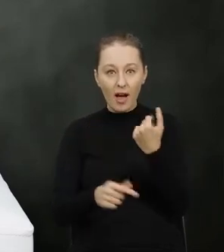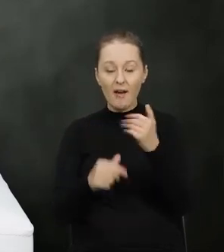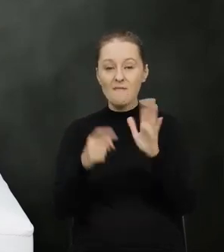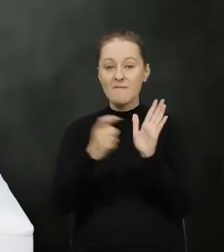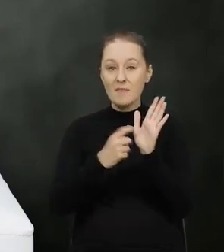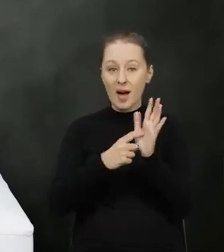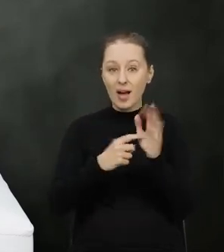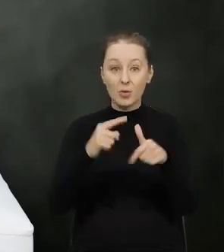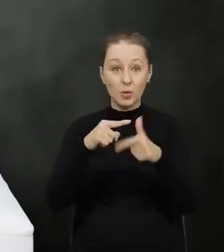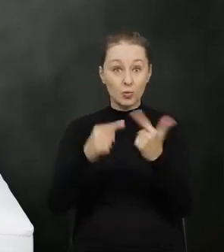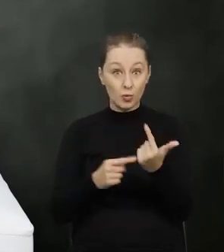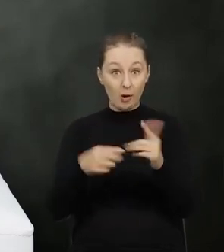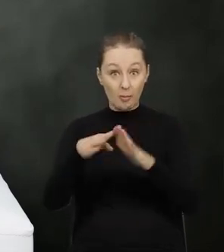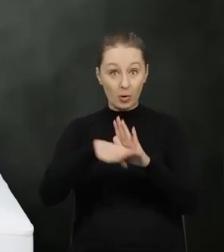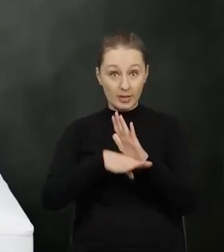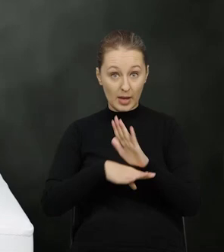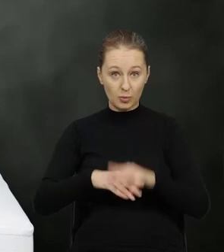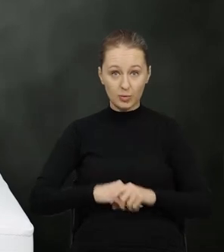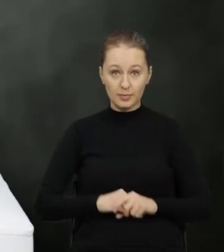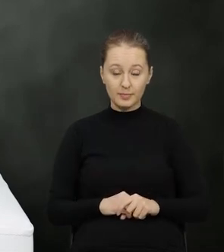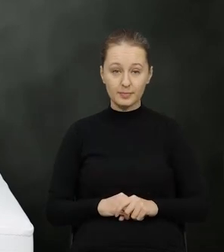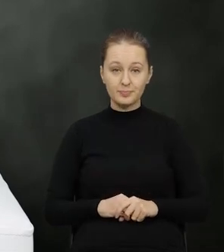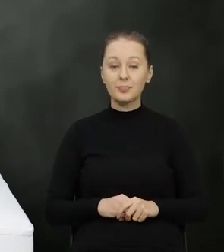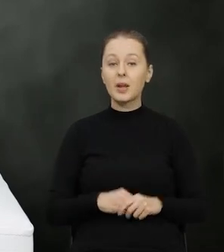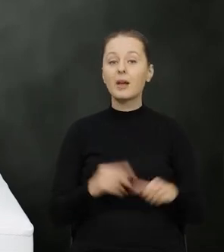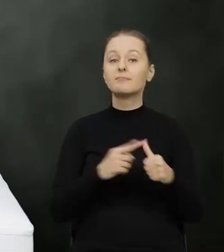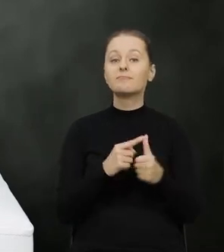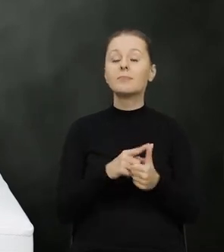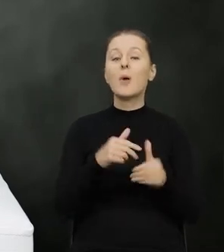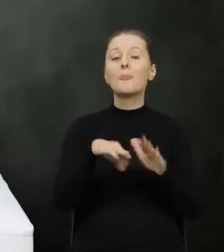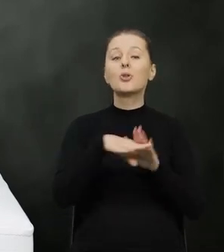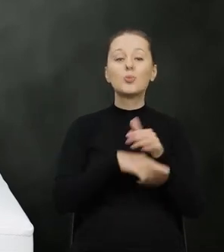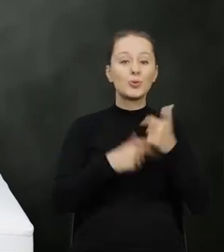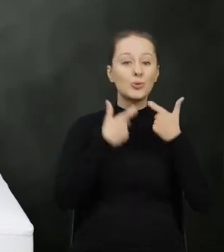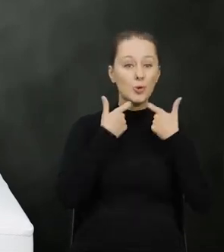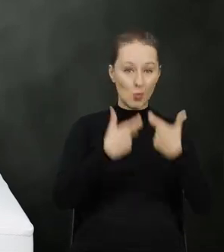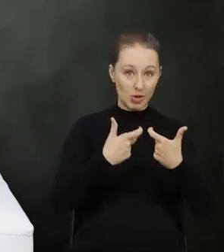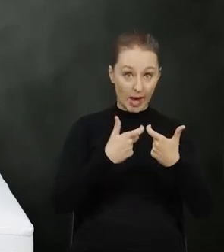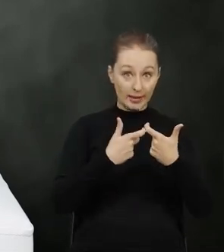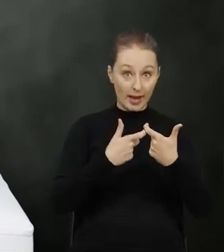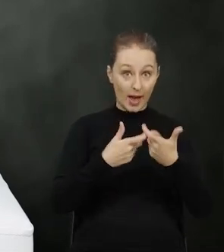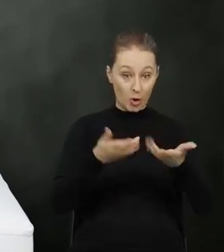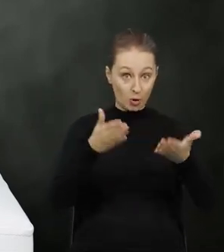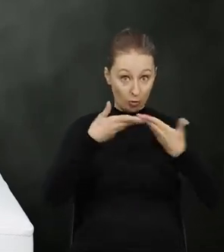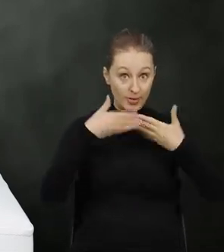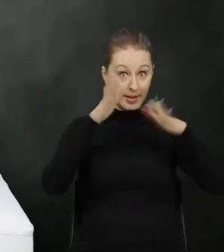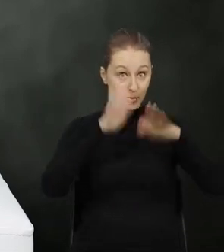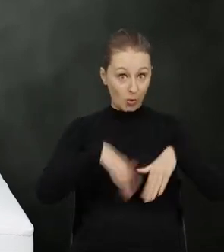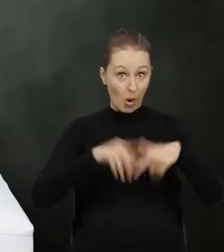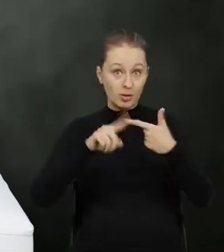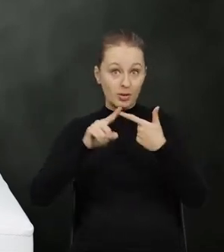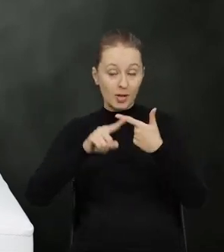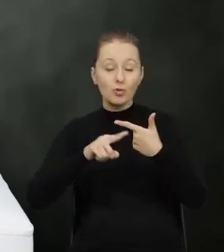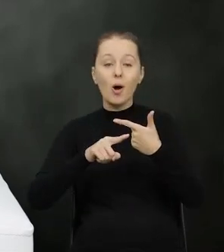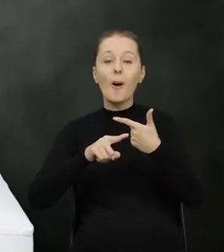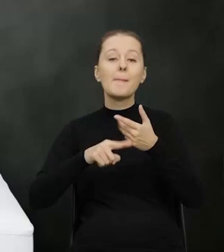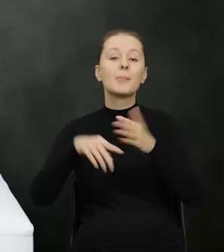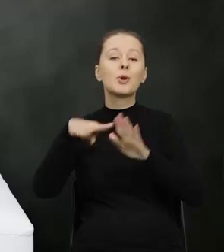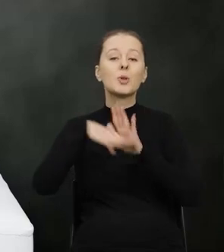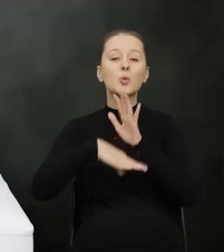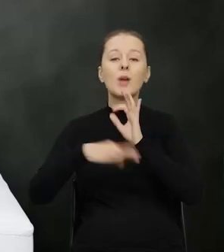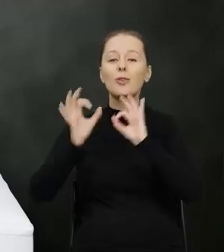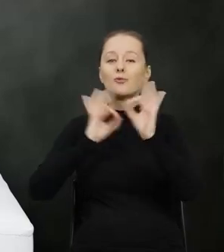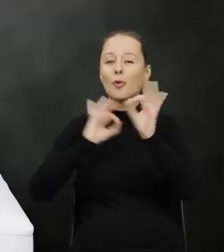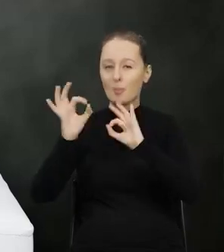wymogów w ramach dwóch procedur procedury zgłaszania i uzyskania zgody oraz tak zwanej procedury